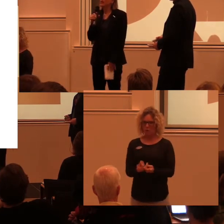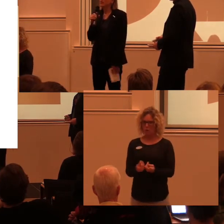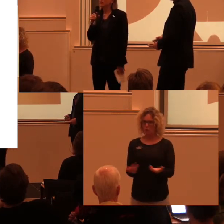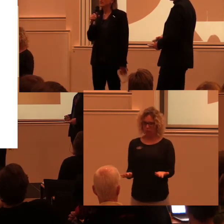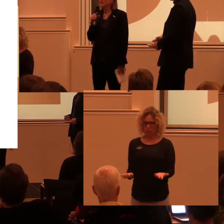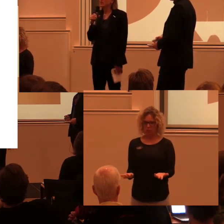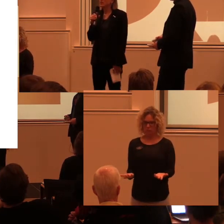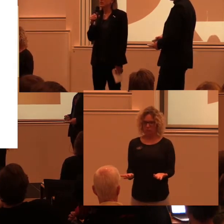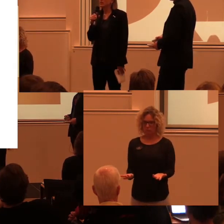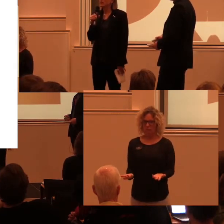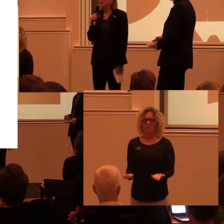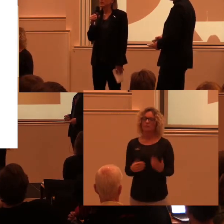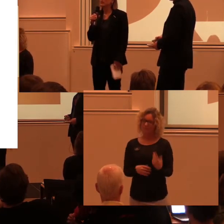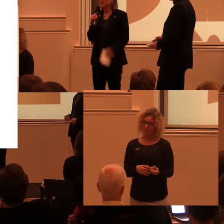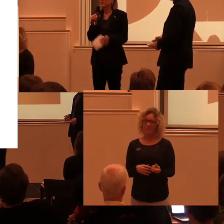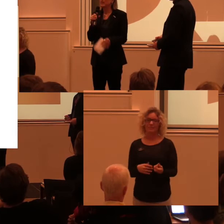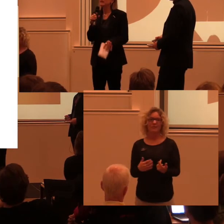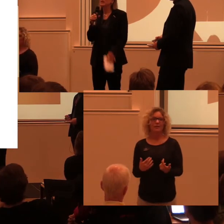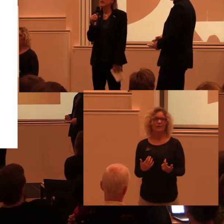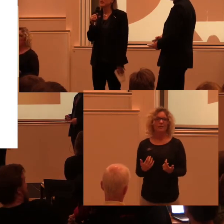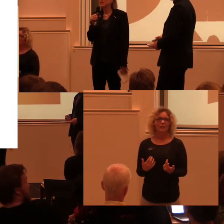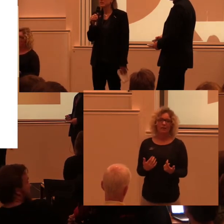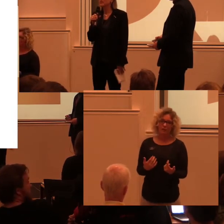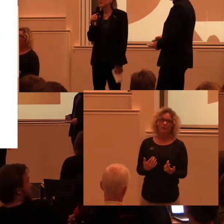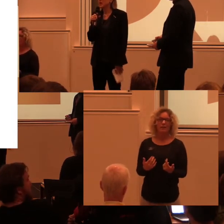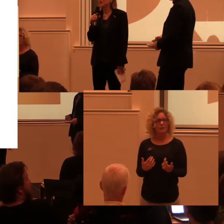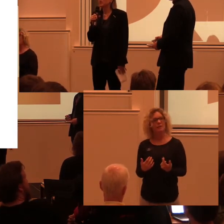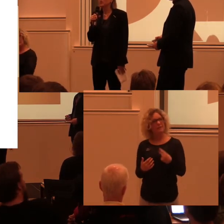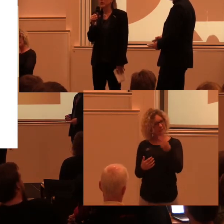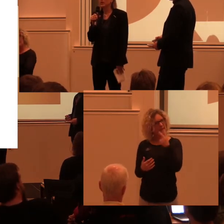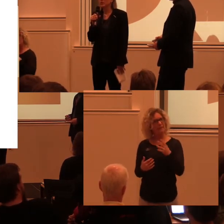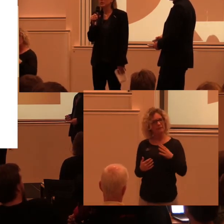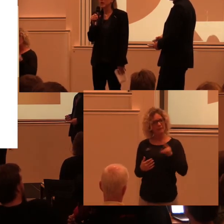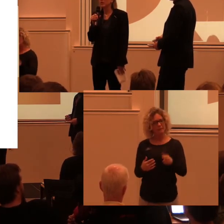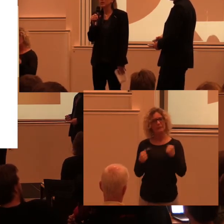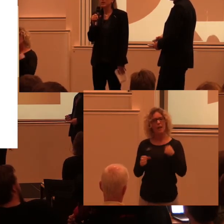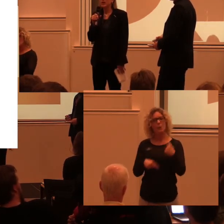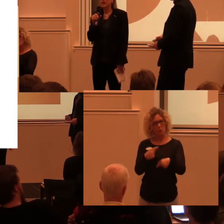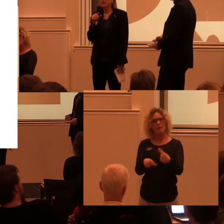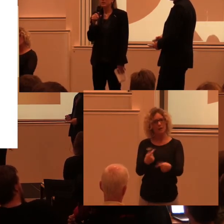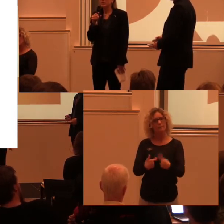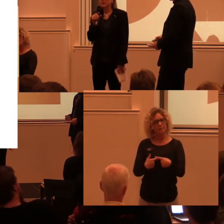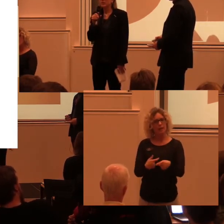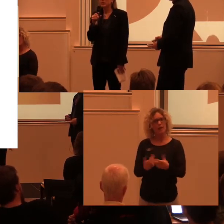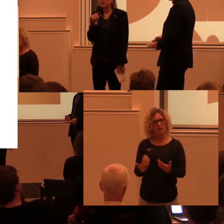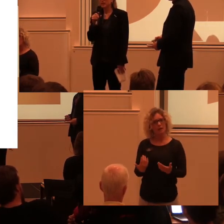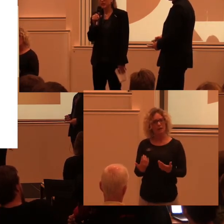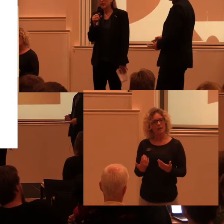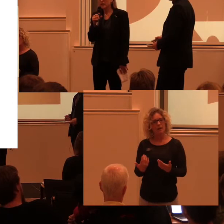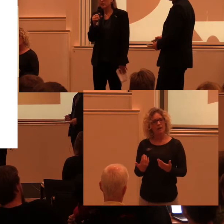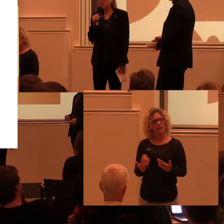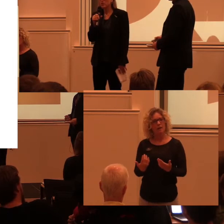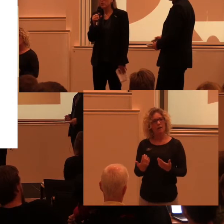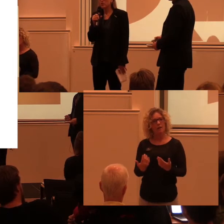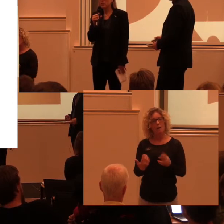Och det är någonting som vi kan se. Det finns en stark utveckling med att både